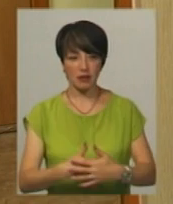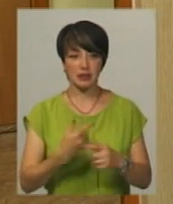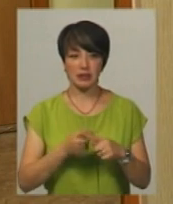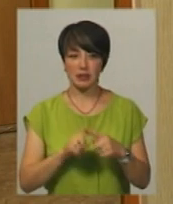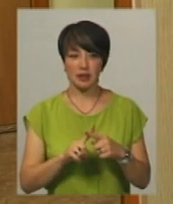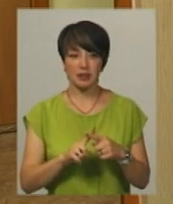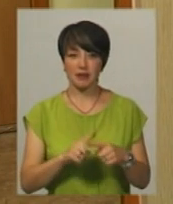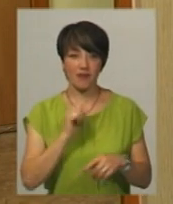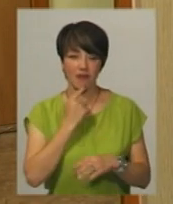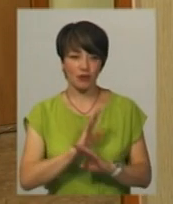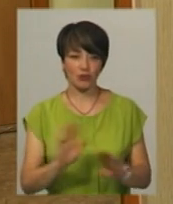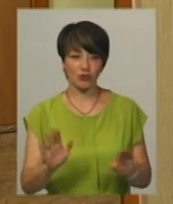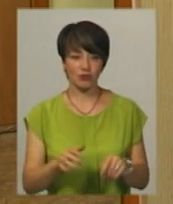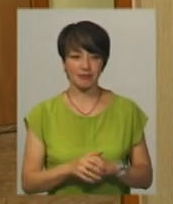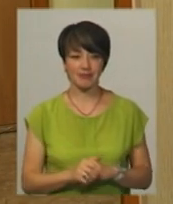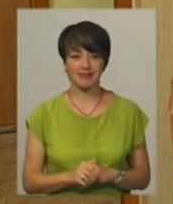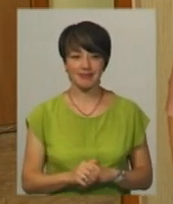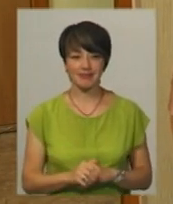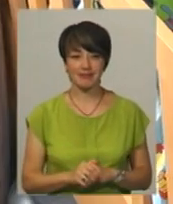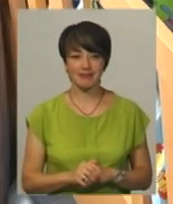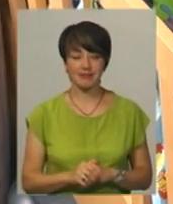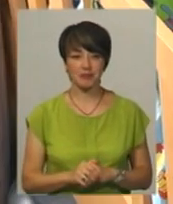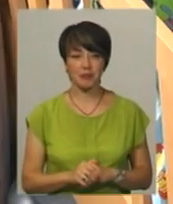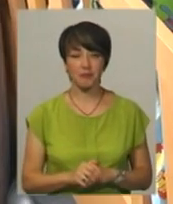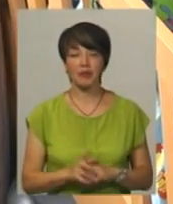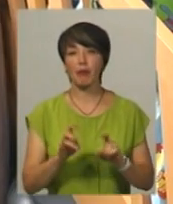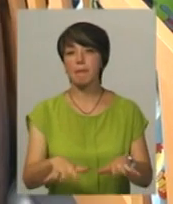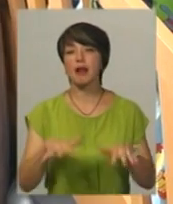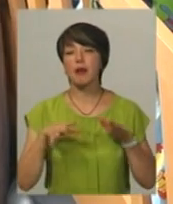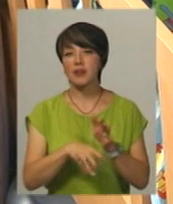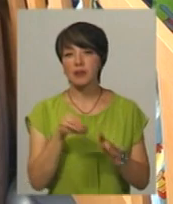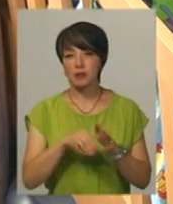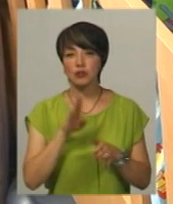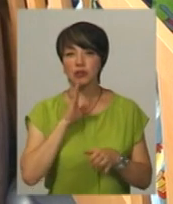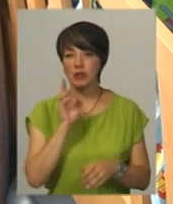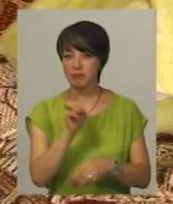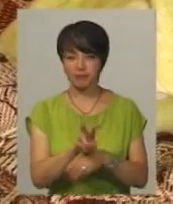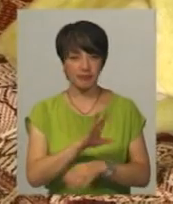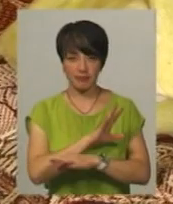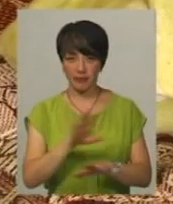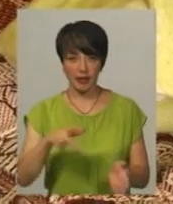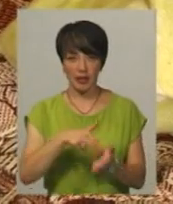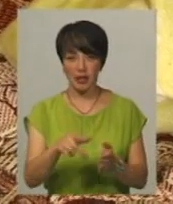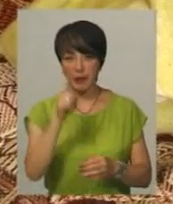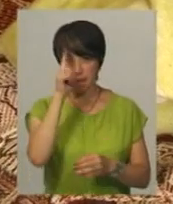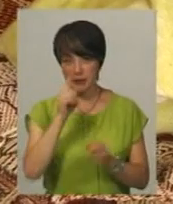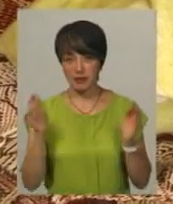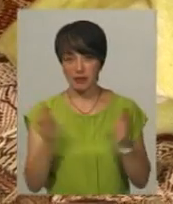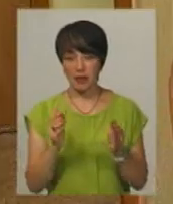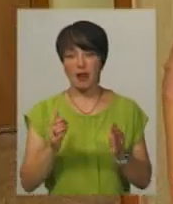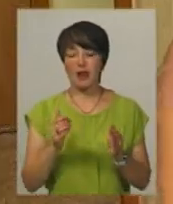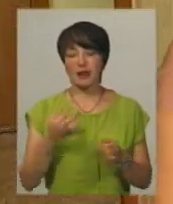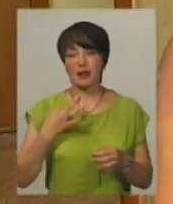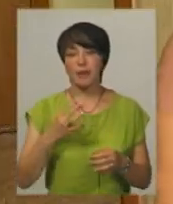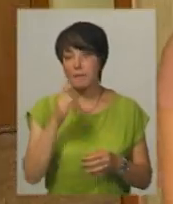це не так дуже тяжко, у таких місцях ходити. На парламентські вибори Кристіна голосувати не йде, менш ніж місяць тому вона народила сина.